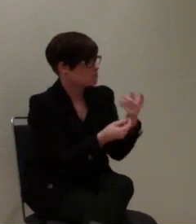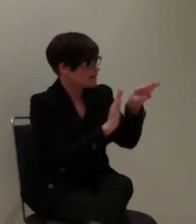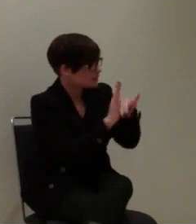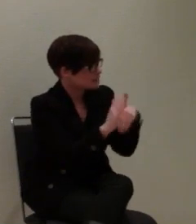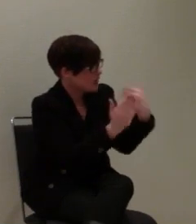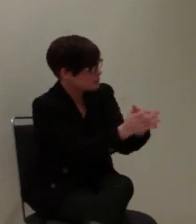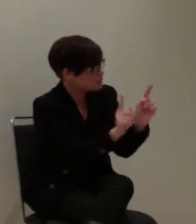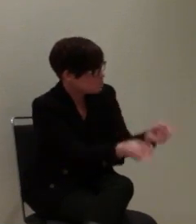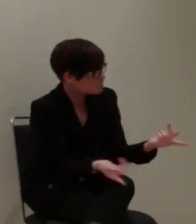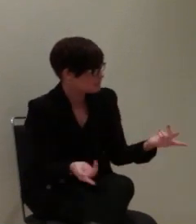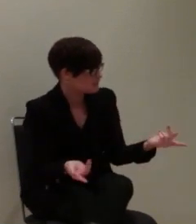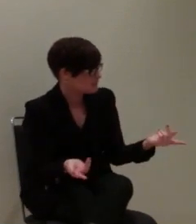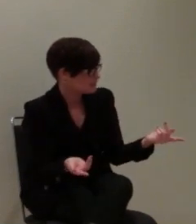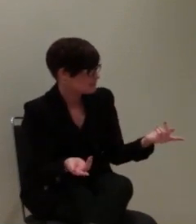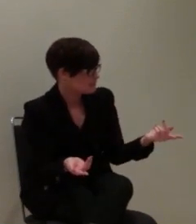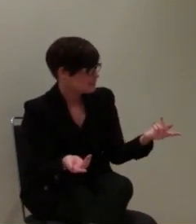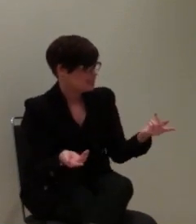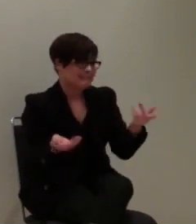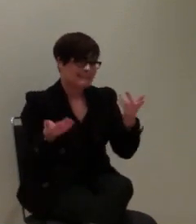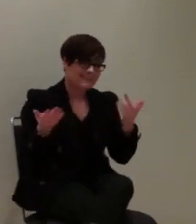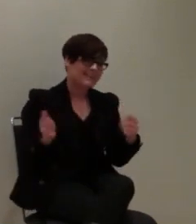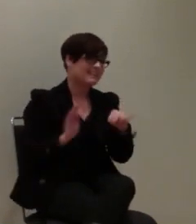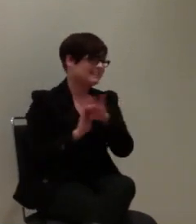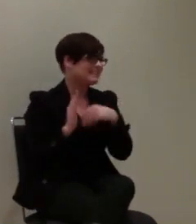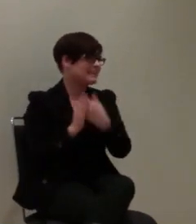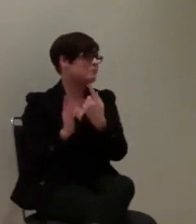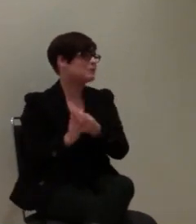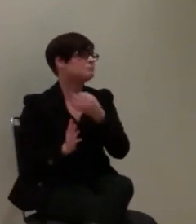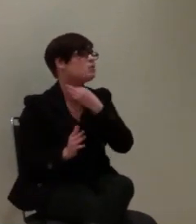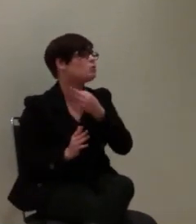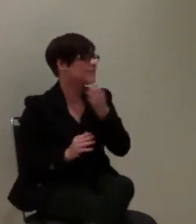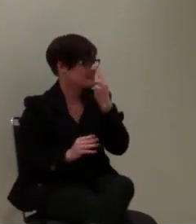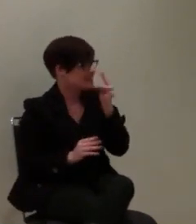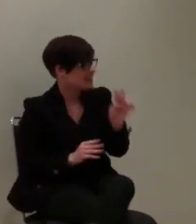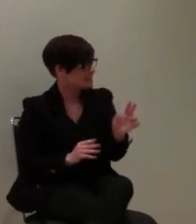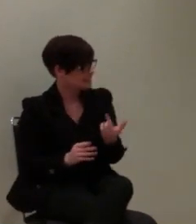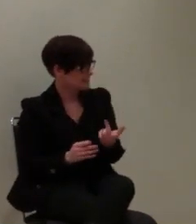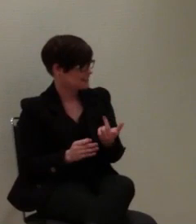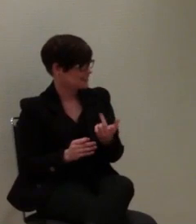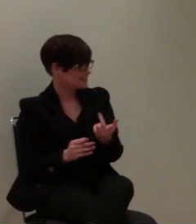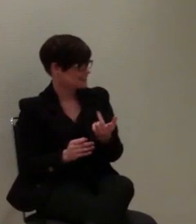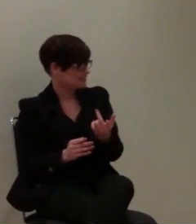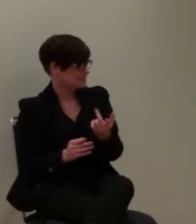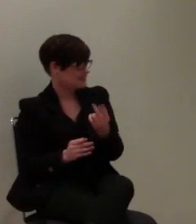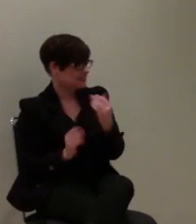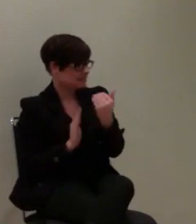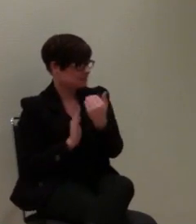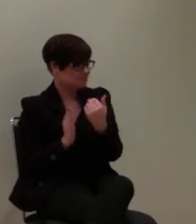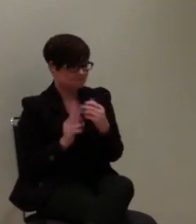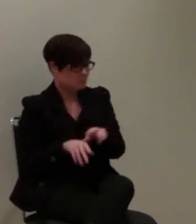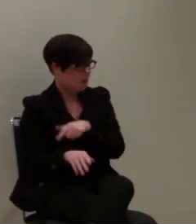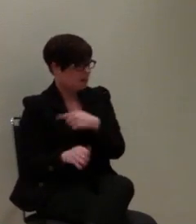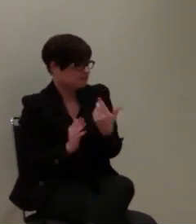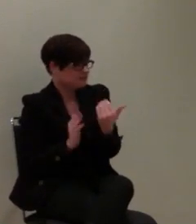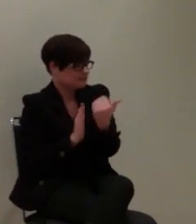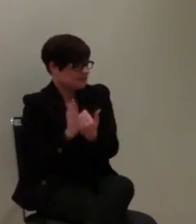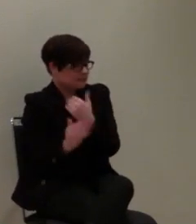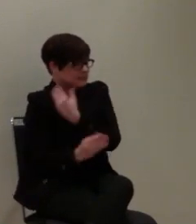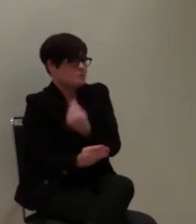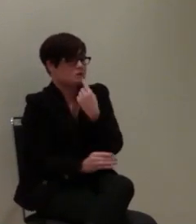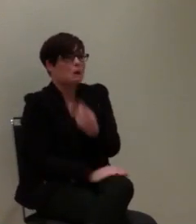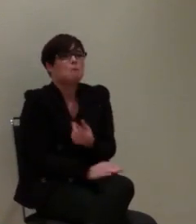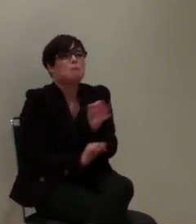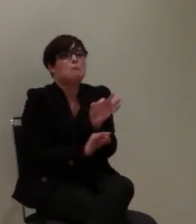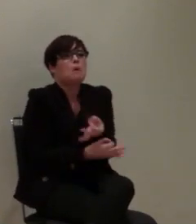Das würde voraussetzen, dass der Gesetzgeber die Notwendigkeit darin besieht, eine entsprechende Gesetzesvorlage zu machen. Das